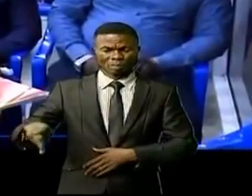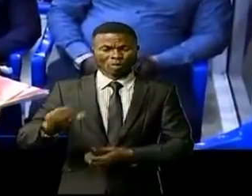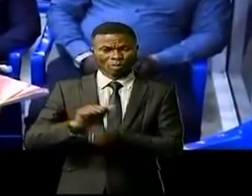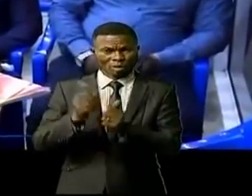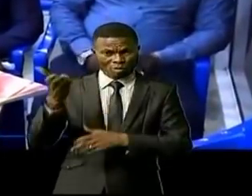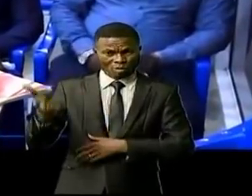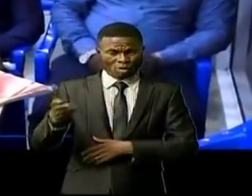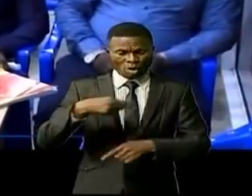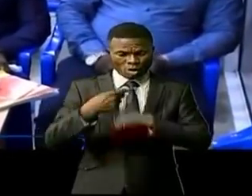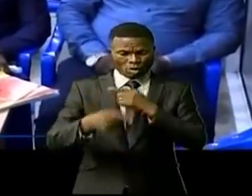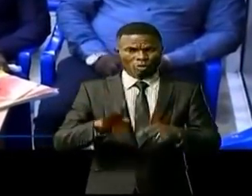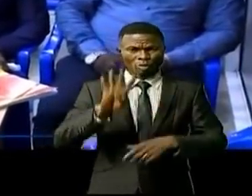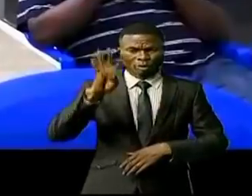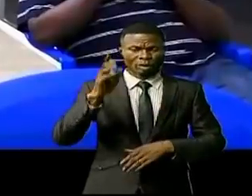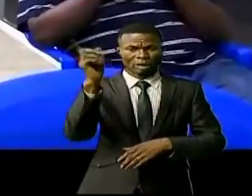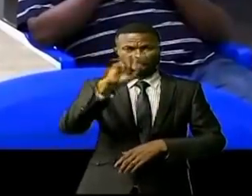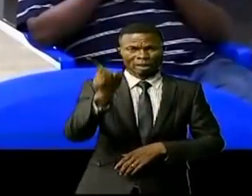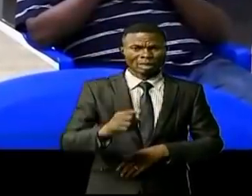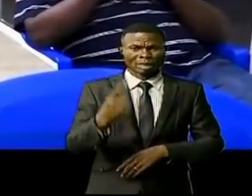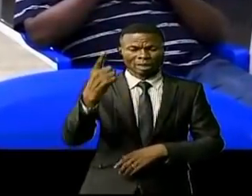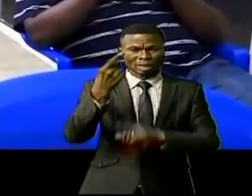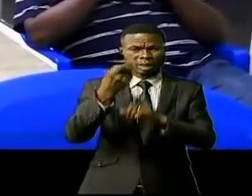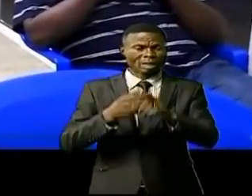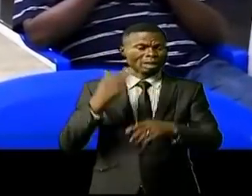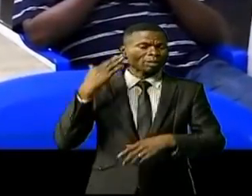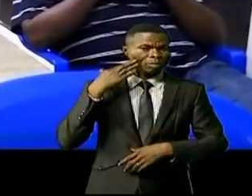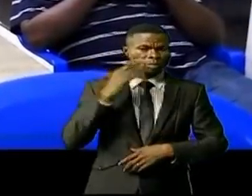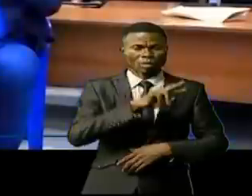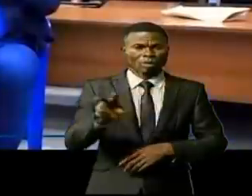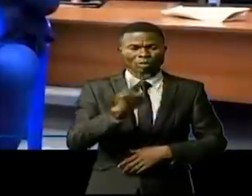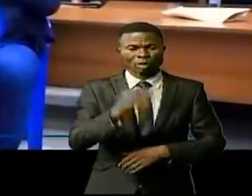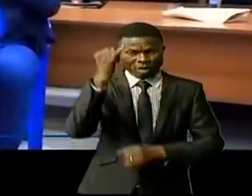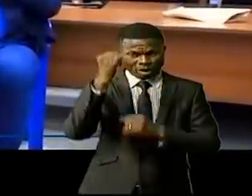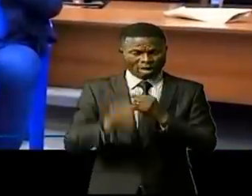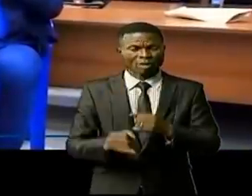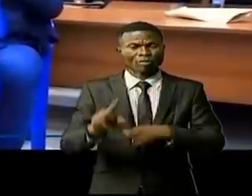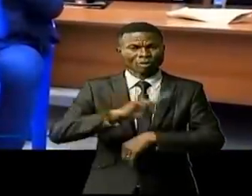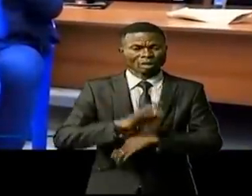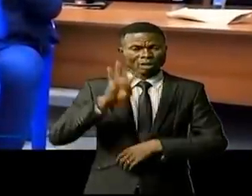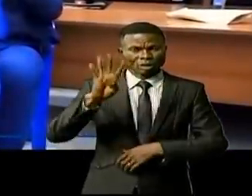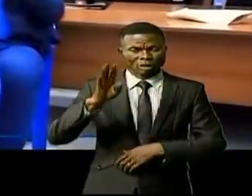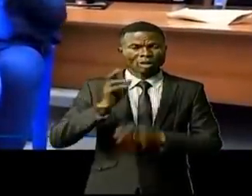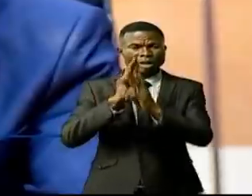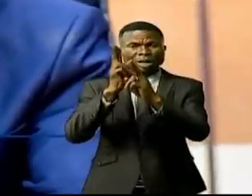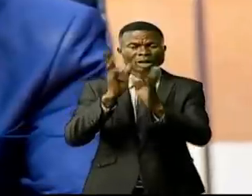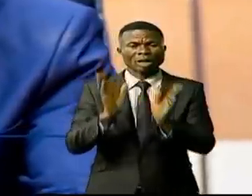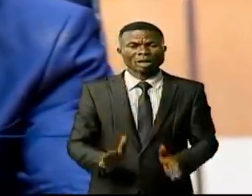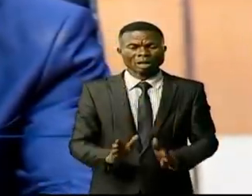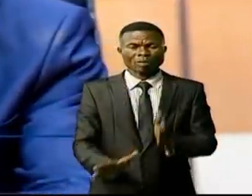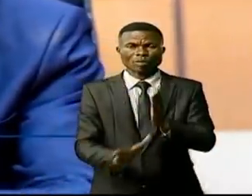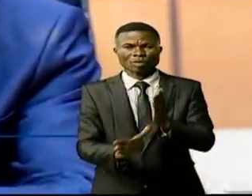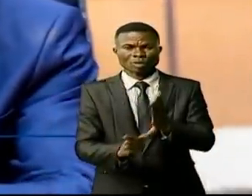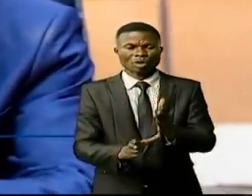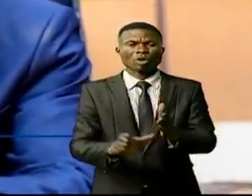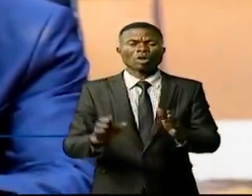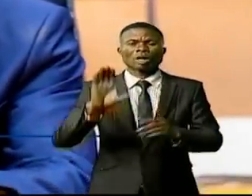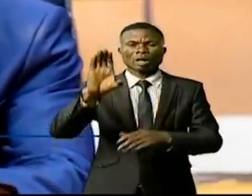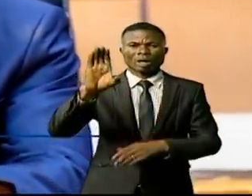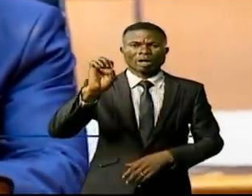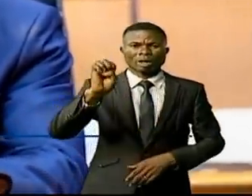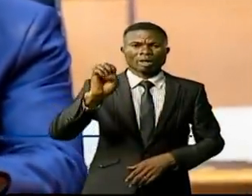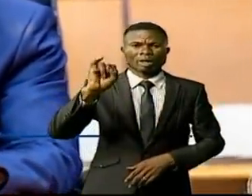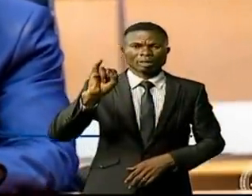ouvert le jeudi 31 mars 2022, a été clôturé le même jour par le rapporteur adjoint de la Commission électorale nationale